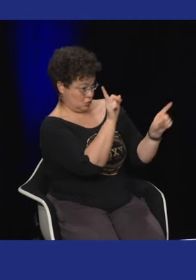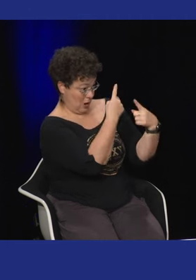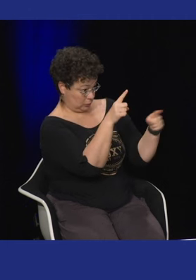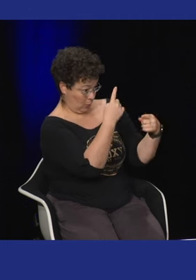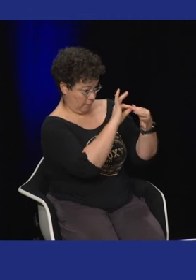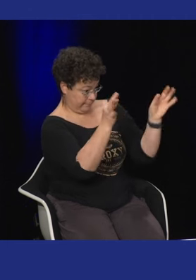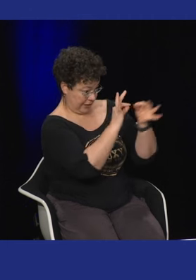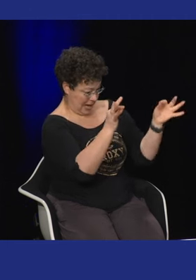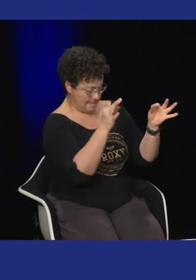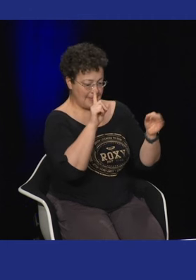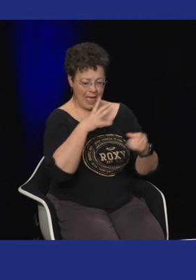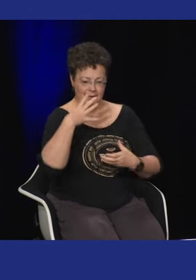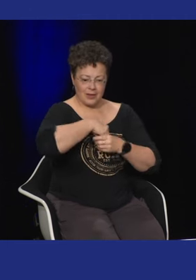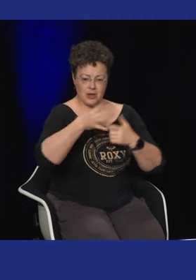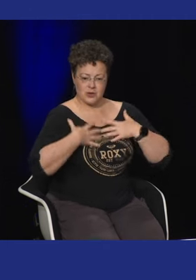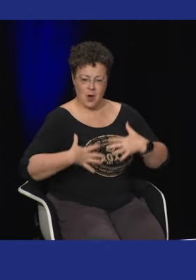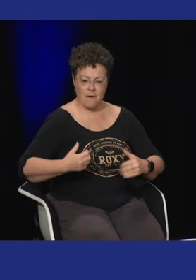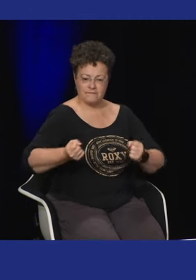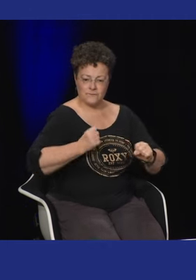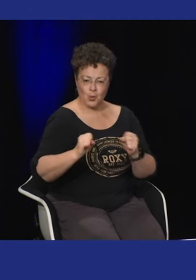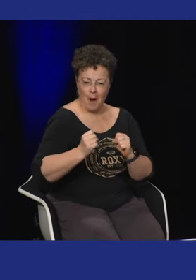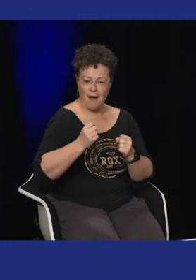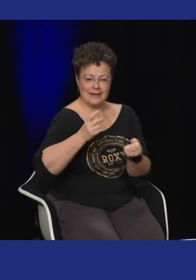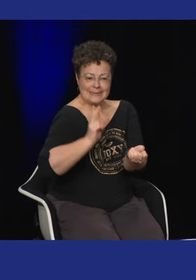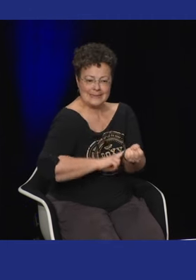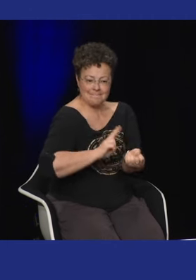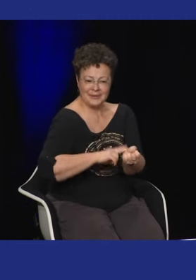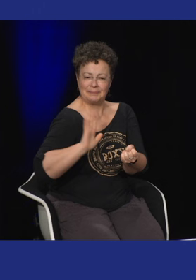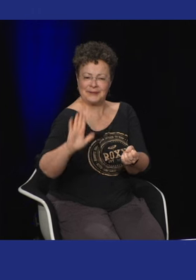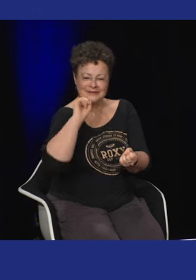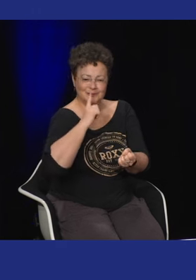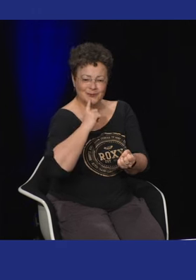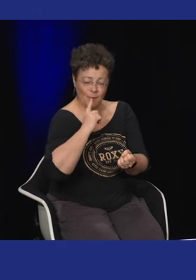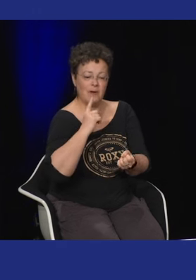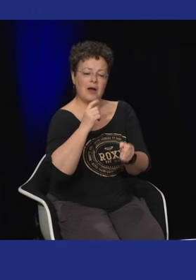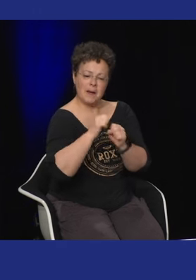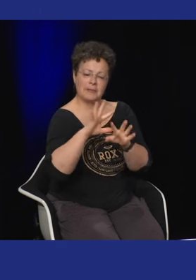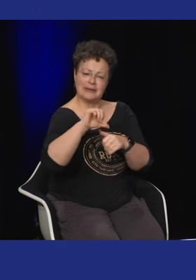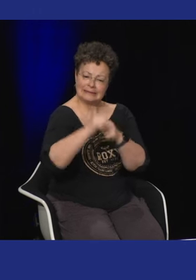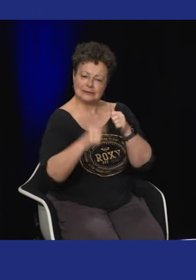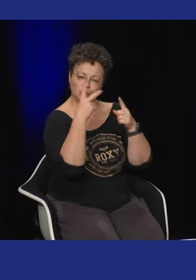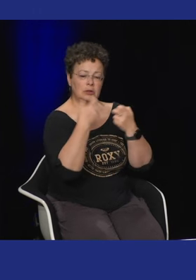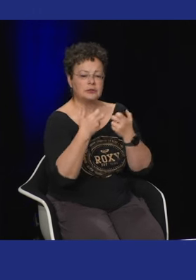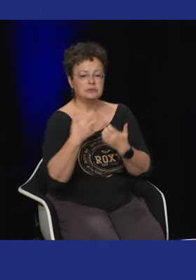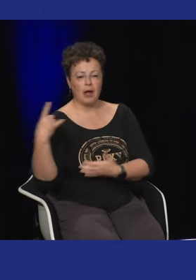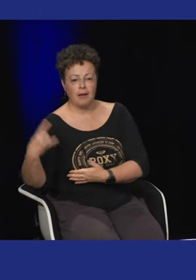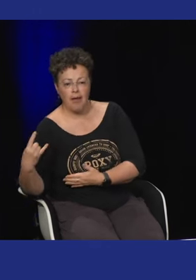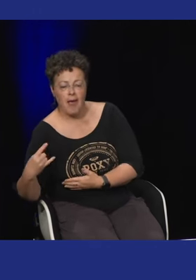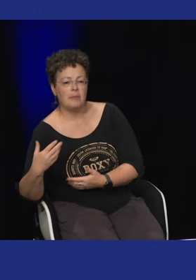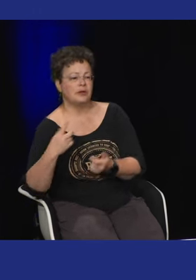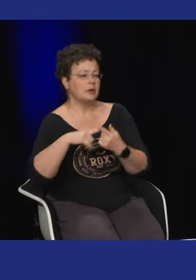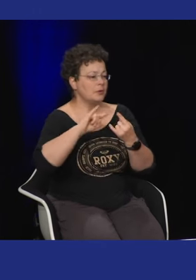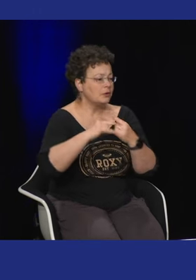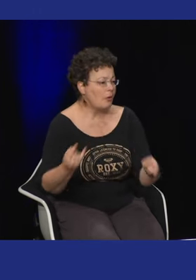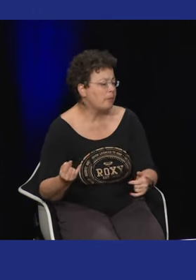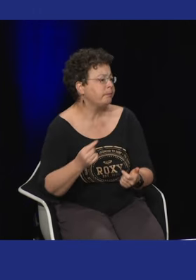terminaison de chanson pour faire chant cygne et donc c'est une expression corporelle rythmée avec un style